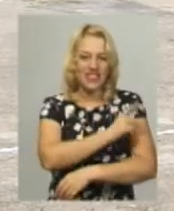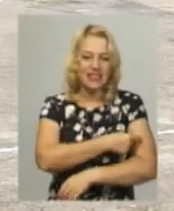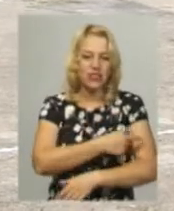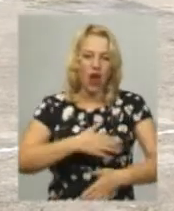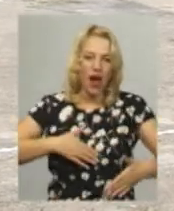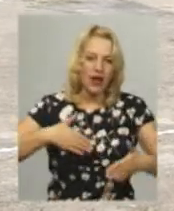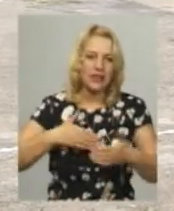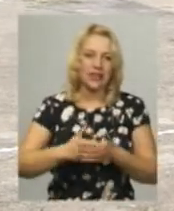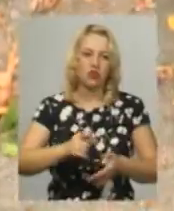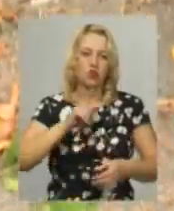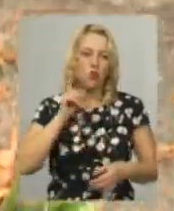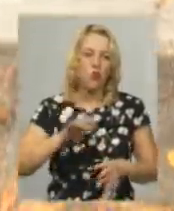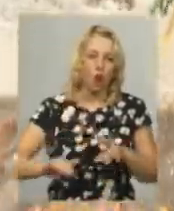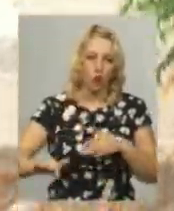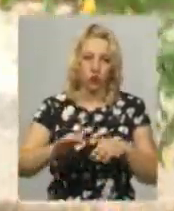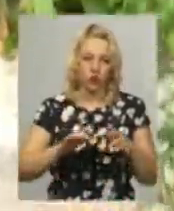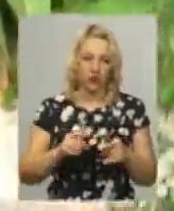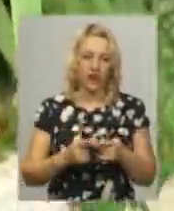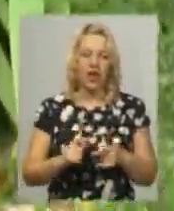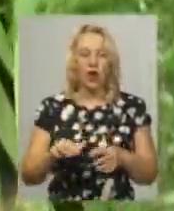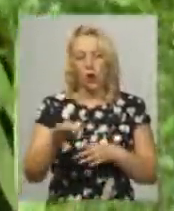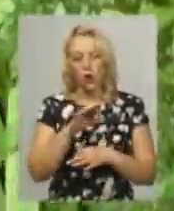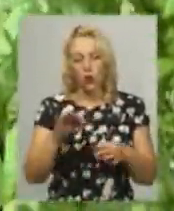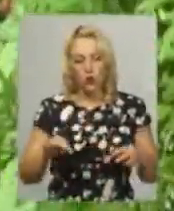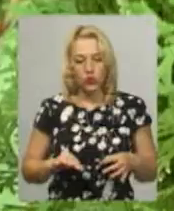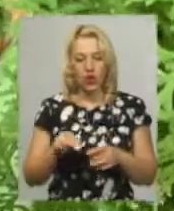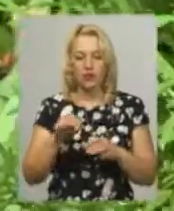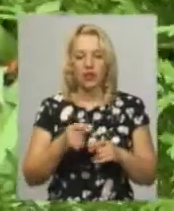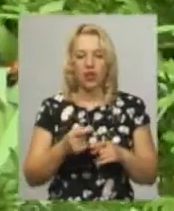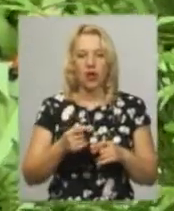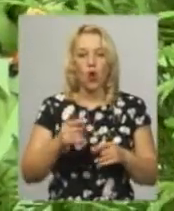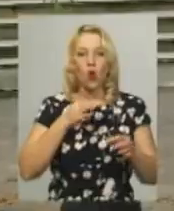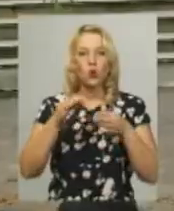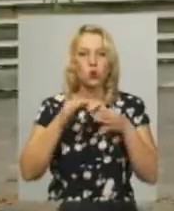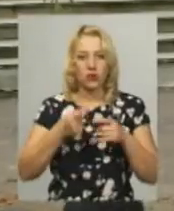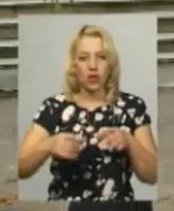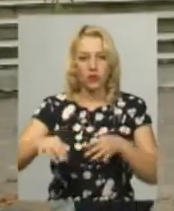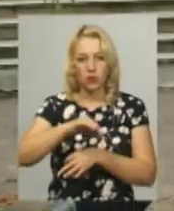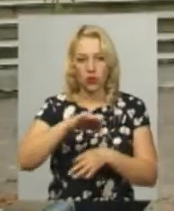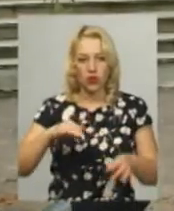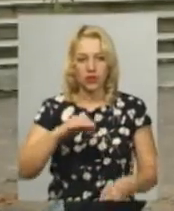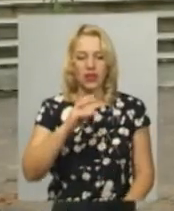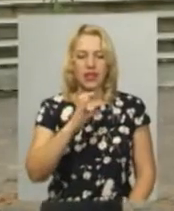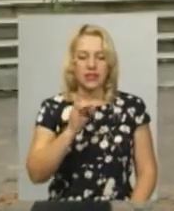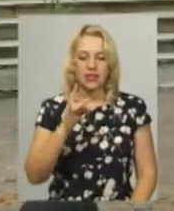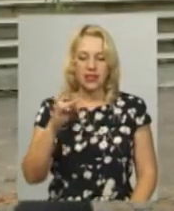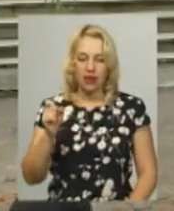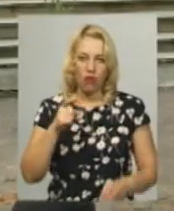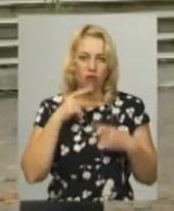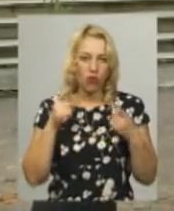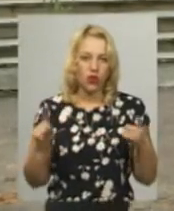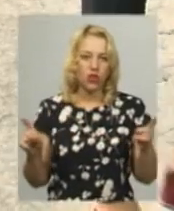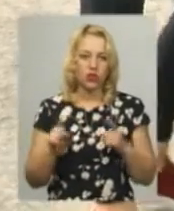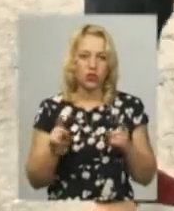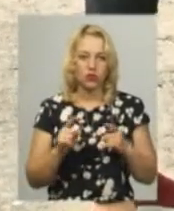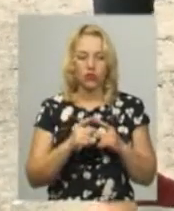учнівської молоді. Консультант проєкту «Пульс» при Хмельницькому райвідділі Асоціації міст України Анна Сіра каже, керівники громад області